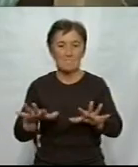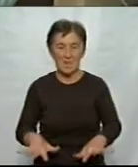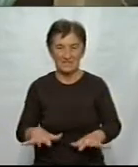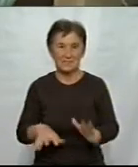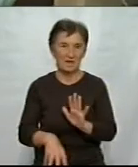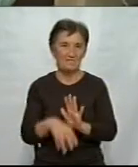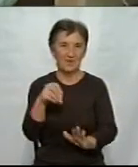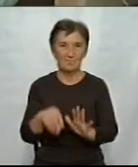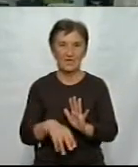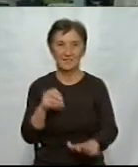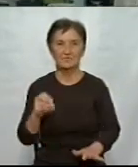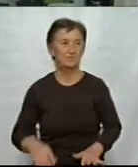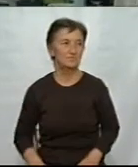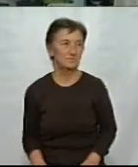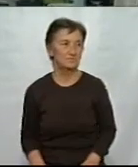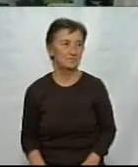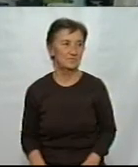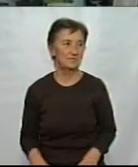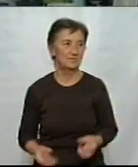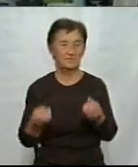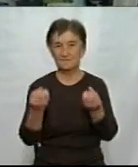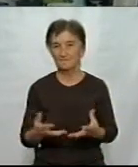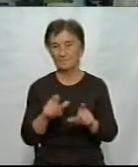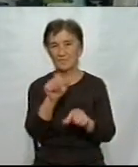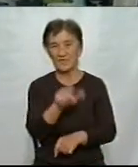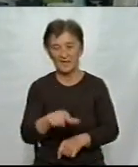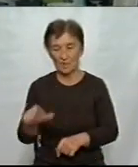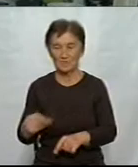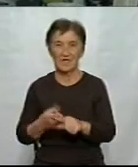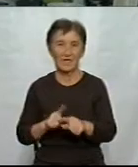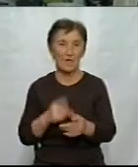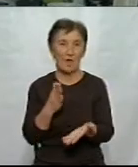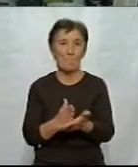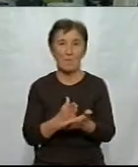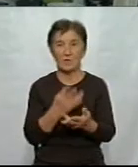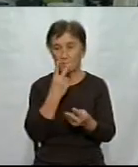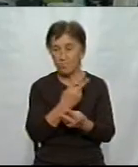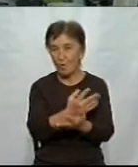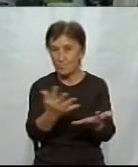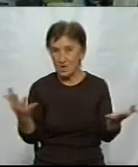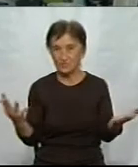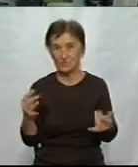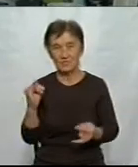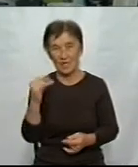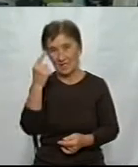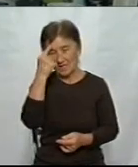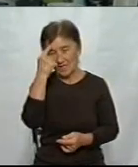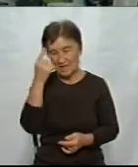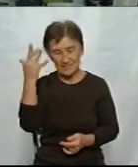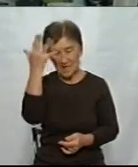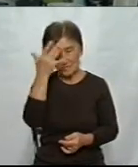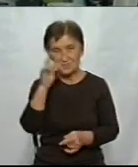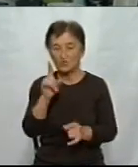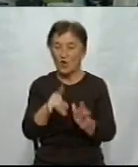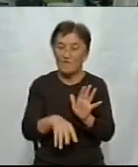співорганізаторка виставки. Пересічні громадяни, які мають побачити, і я маю надію все ж таки замислитися над тим, що